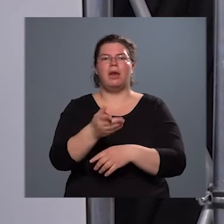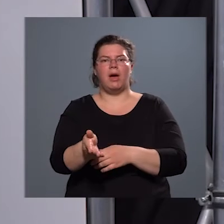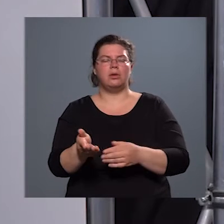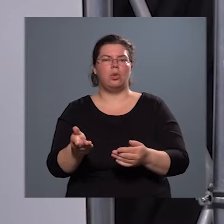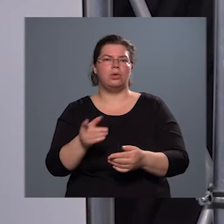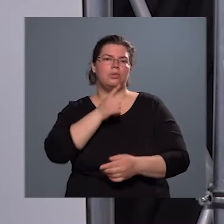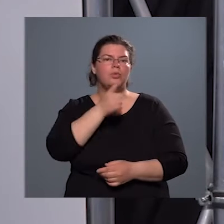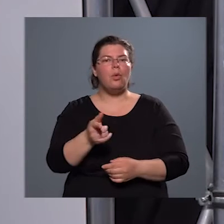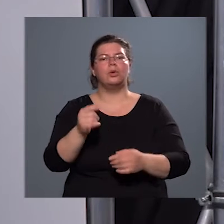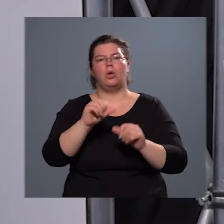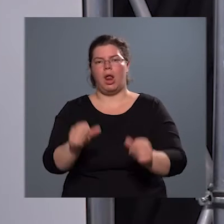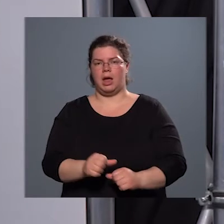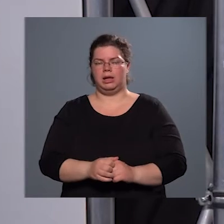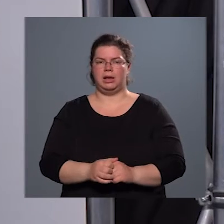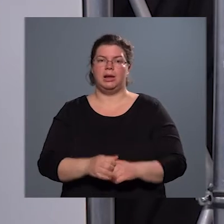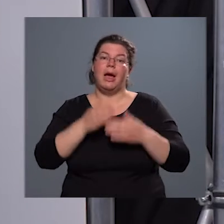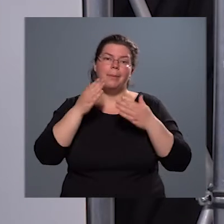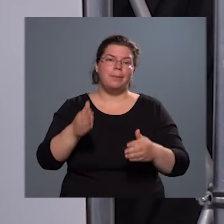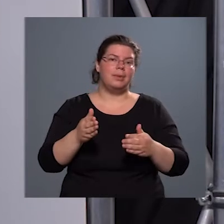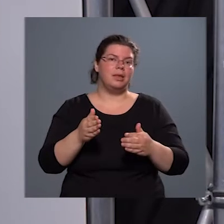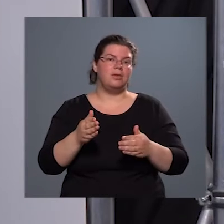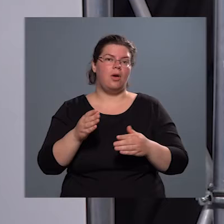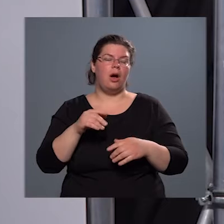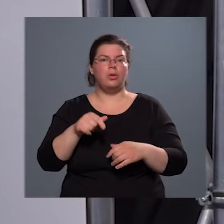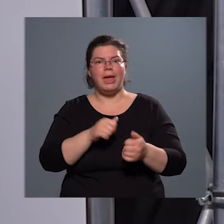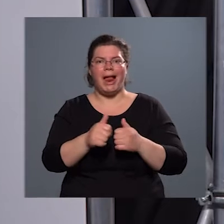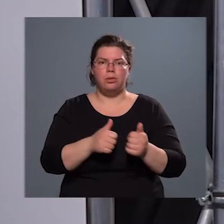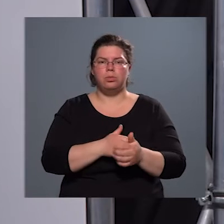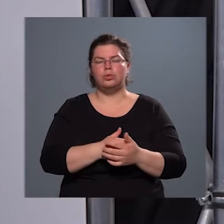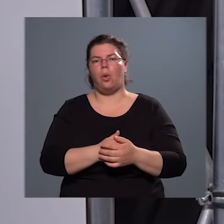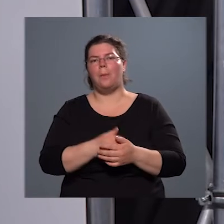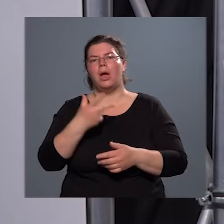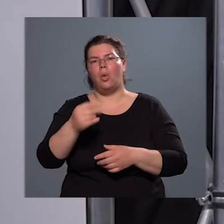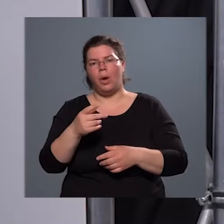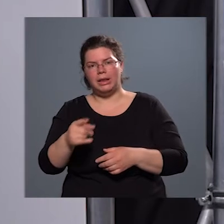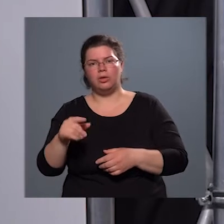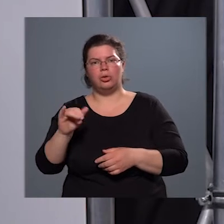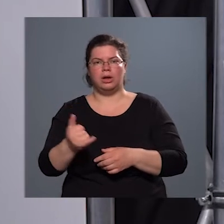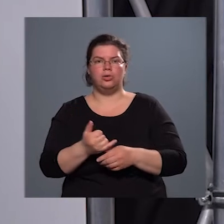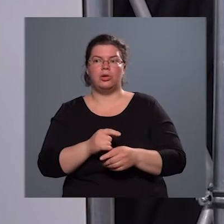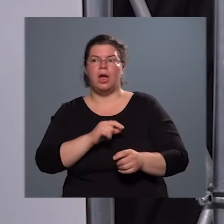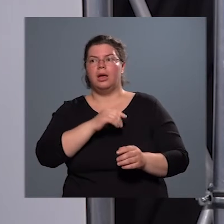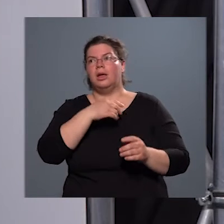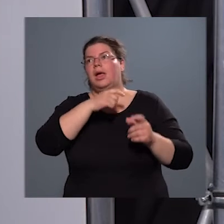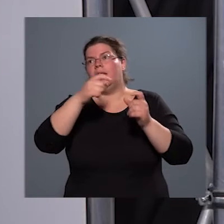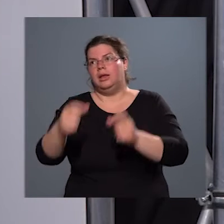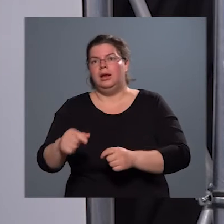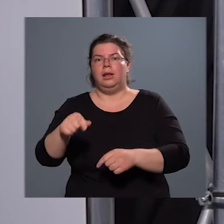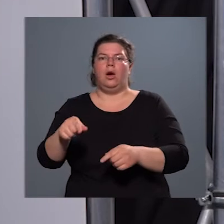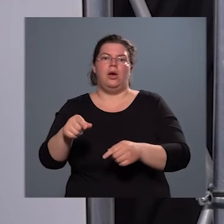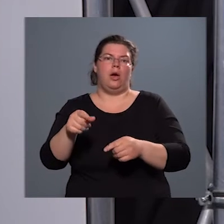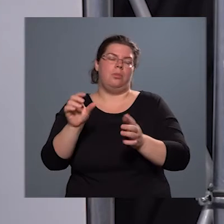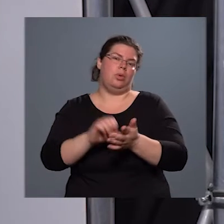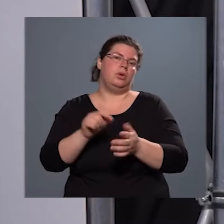alakítani. Tehát bíz van az, hogy előbb-utóbb az oltások is eljutnak arra a pontra, hogy mindenki